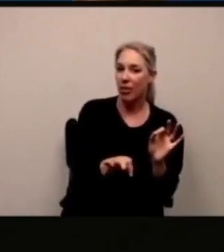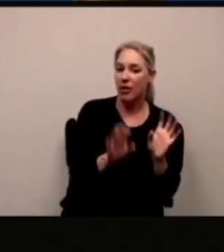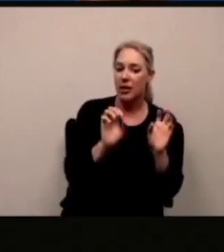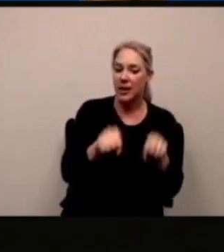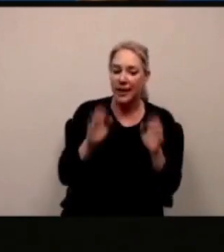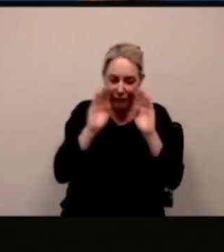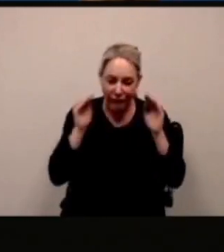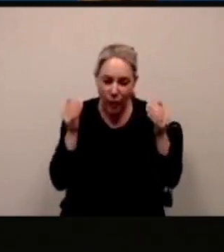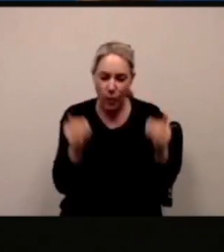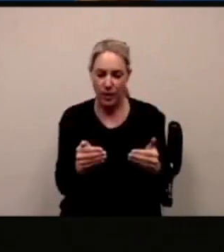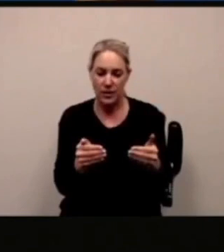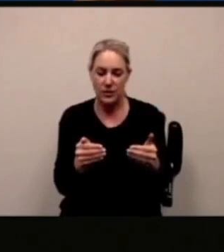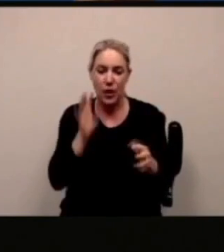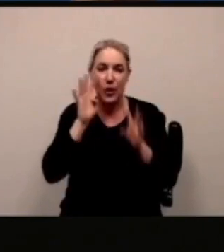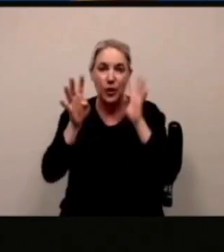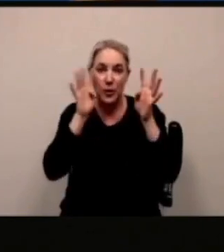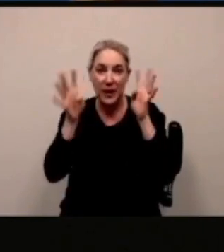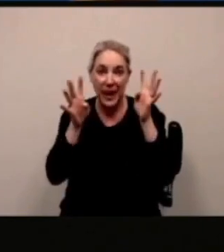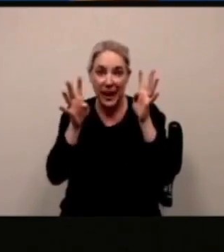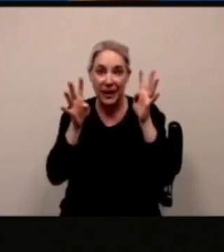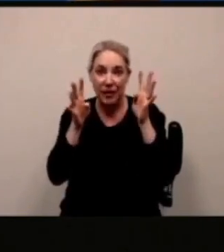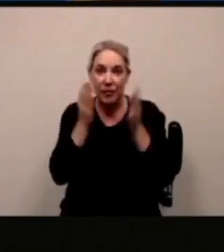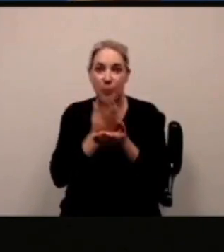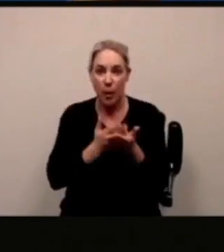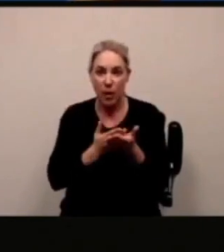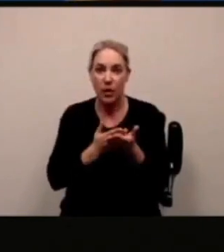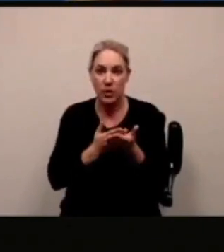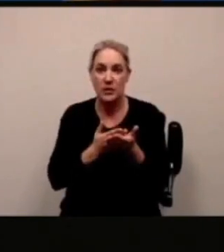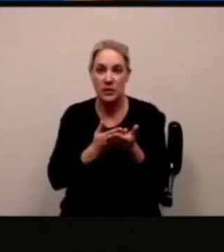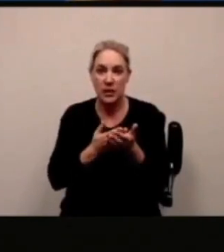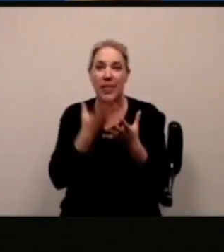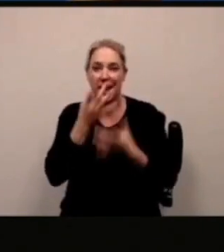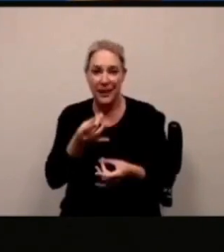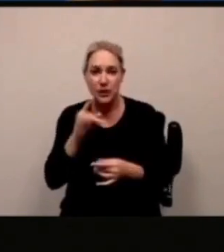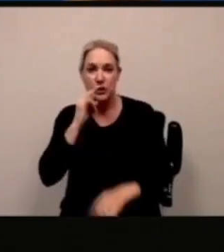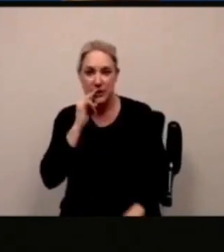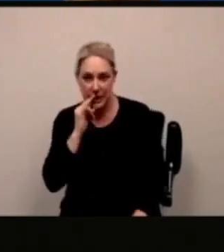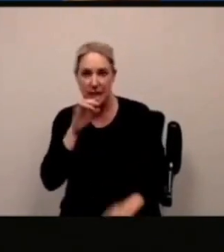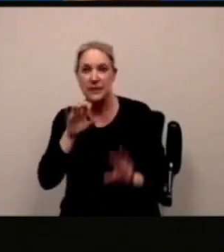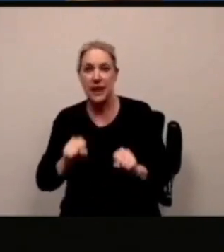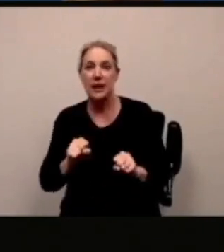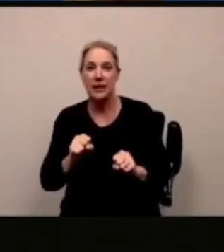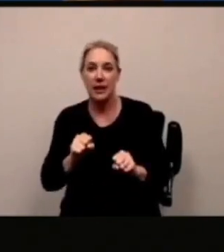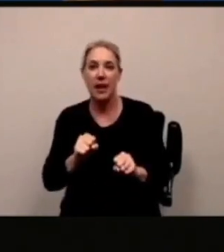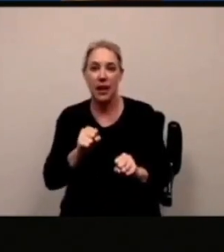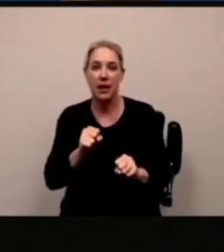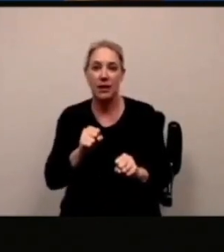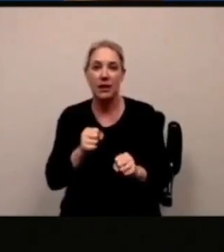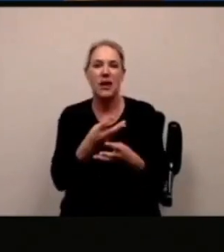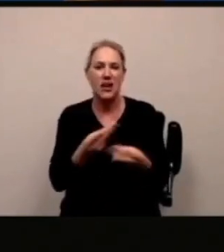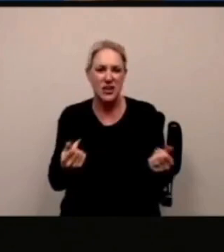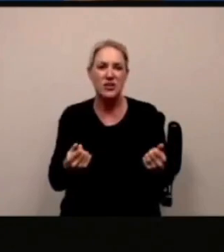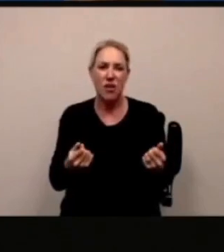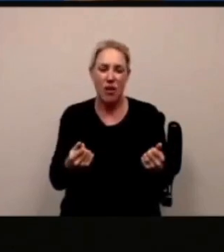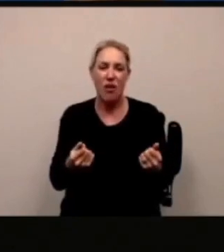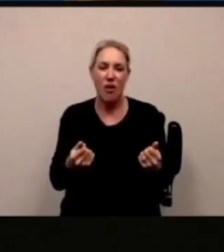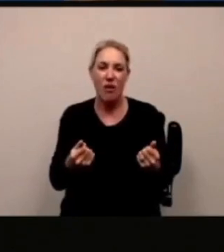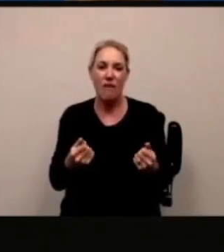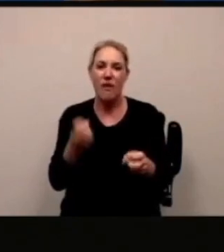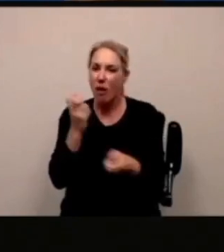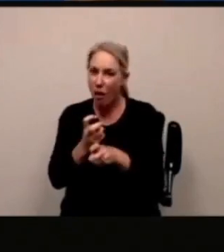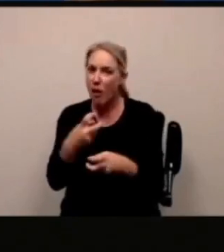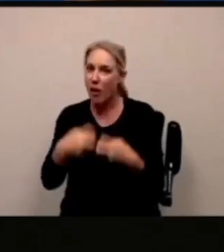fare le cose in modo più semplice di come si stanno facendo come si stanno cercando di fare per poter